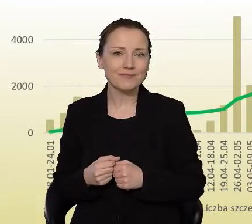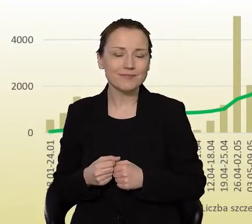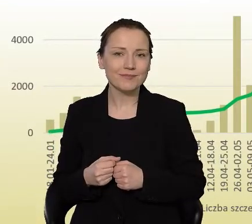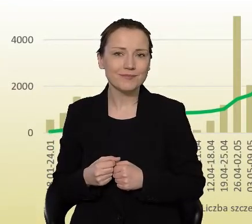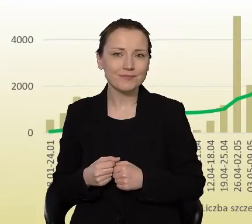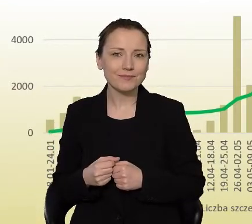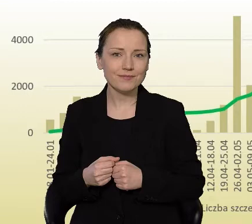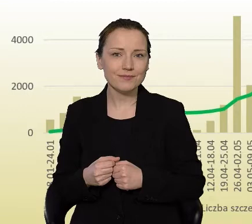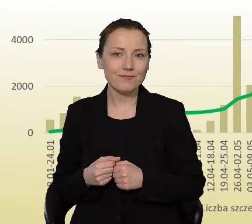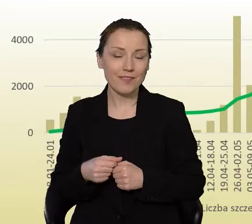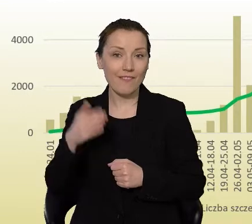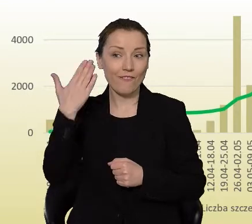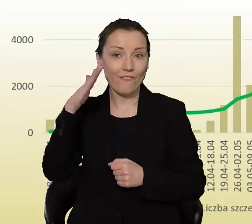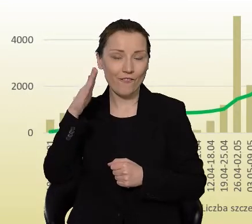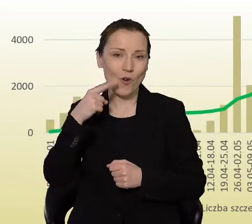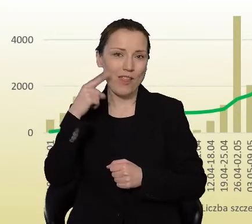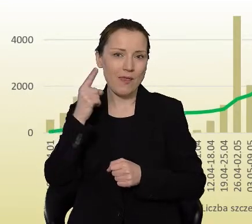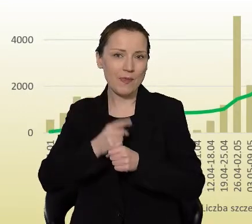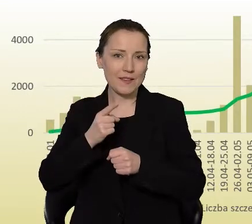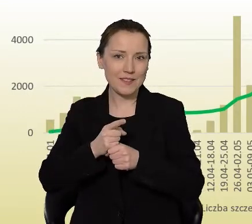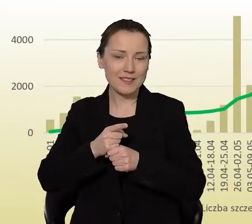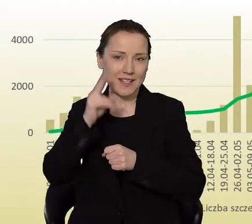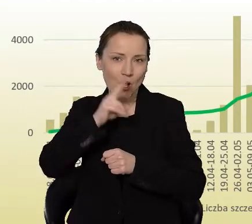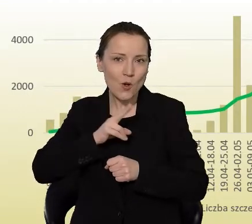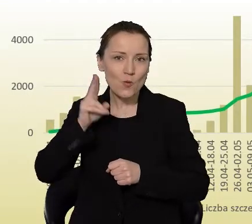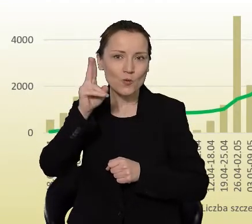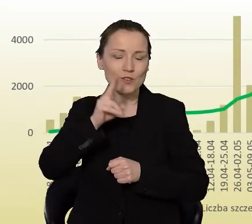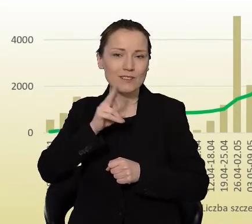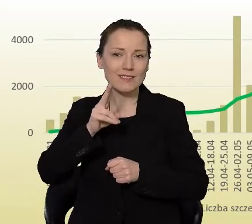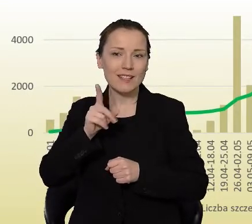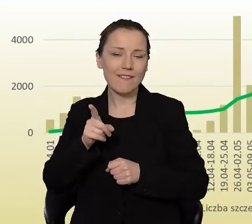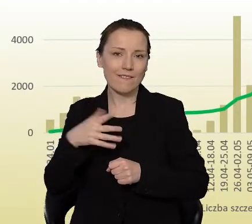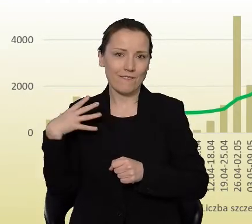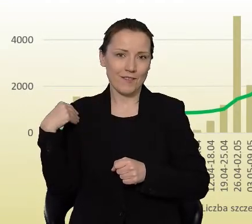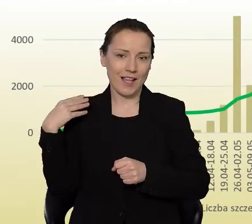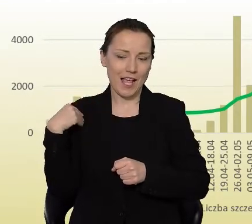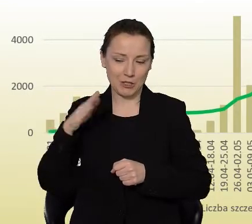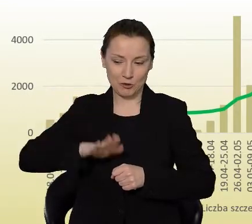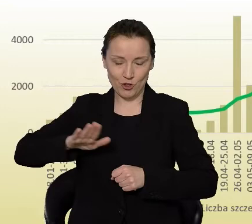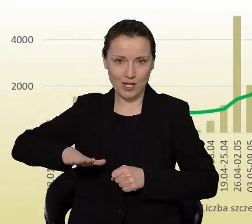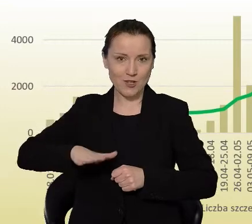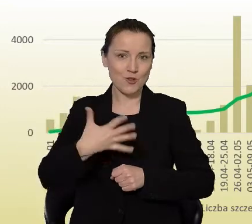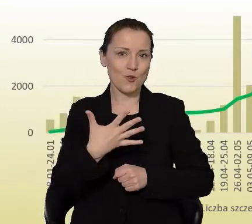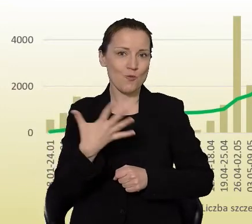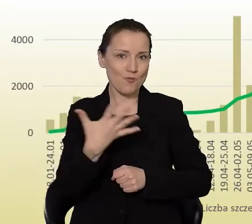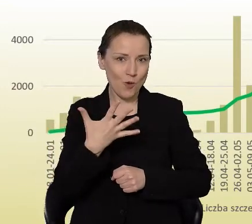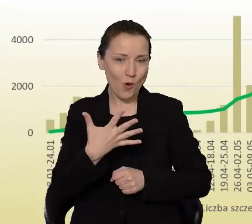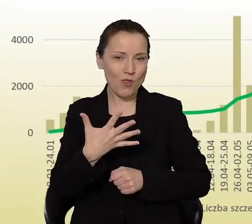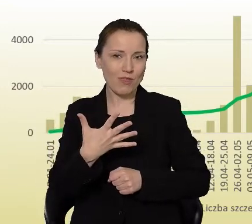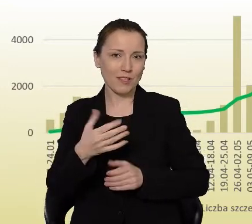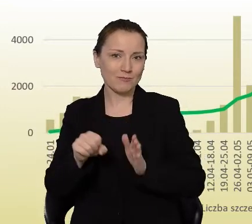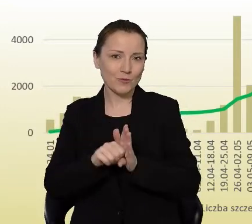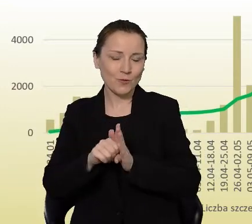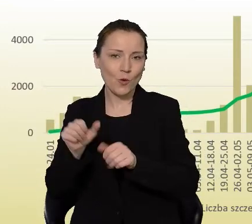z woli rodziców, mogących się szczepić dzieci w wieku od 5 do 11 roku życia. A więc